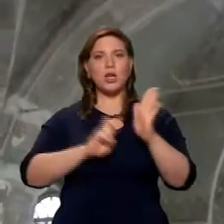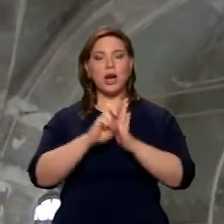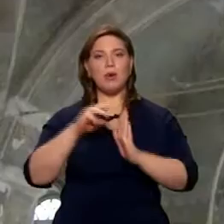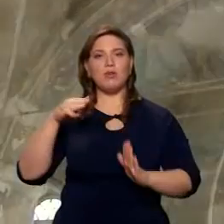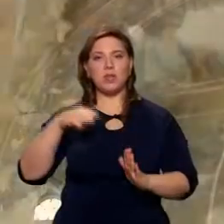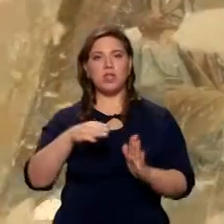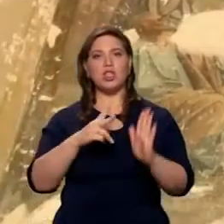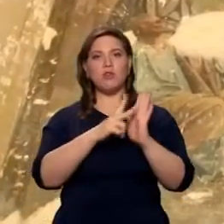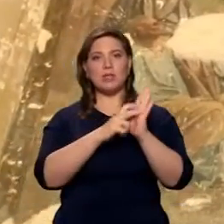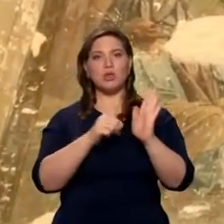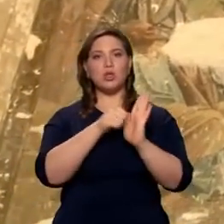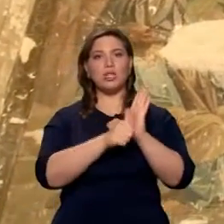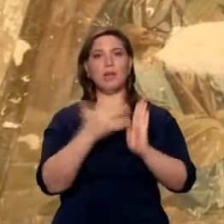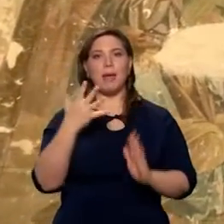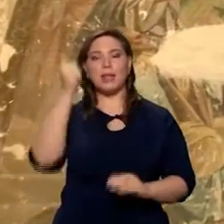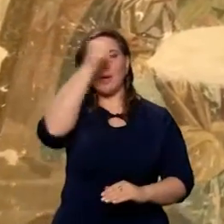1865 году.